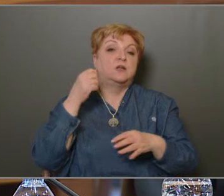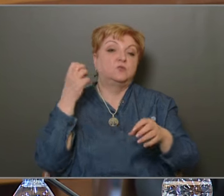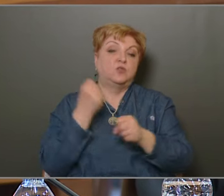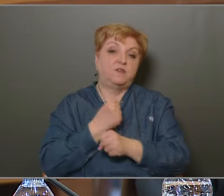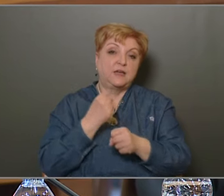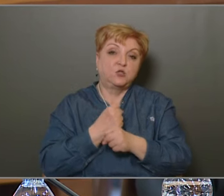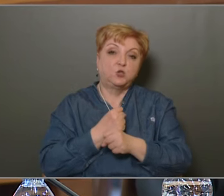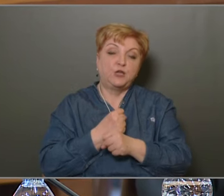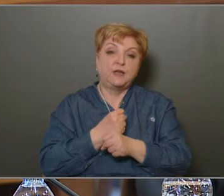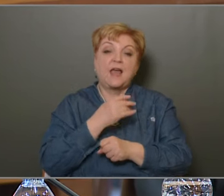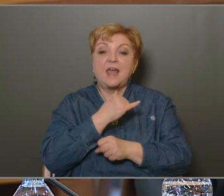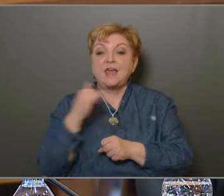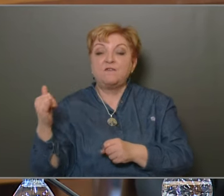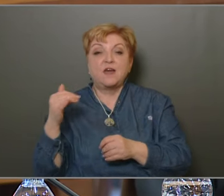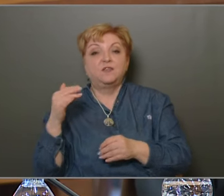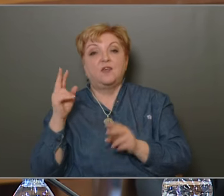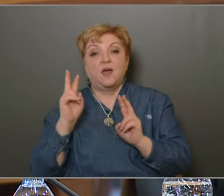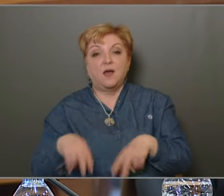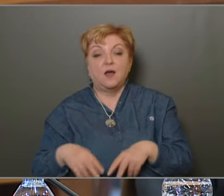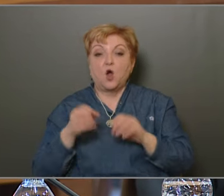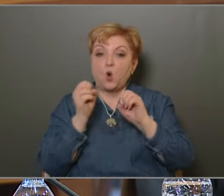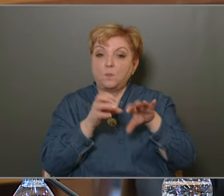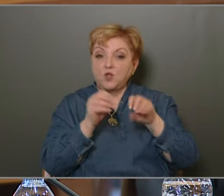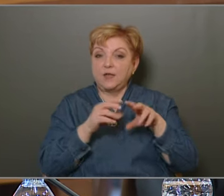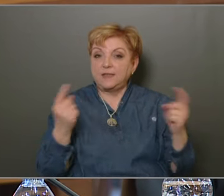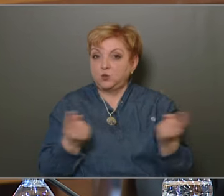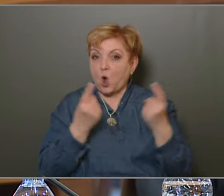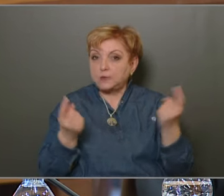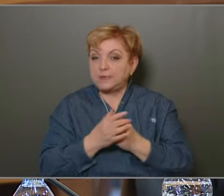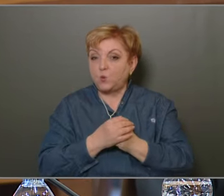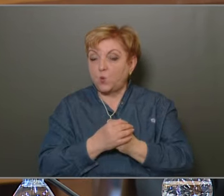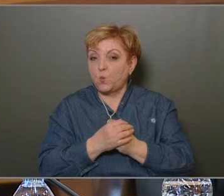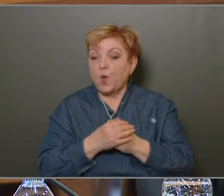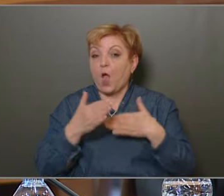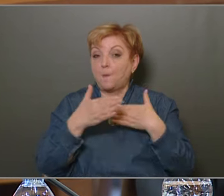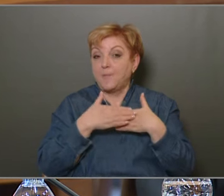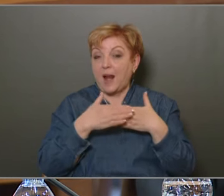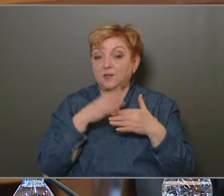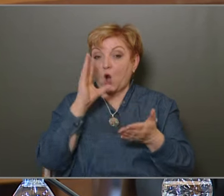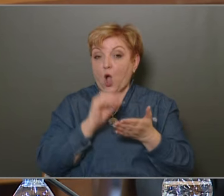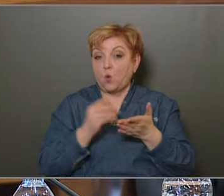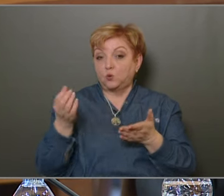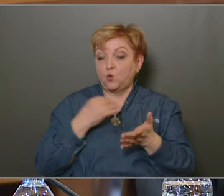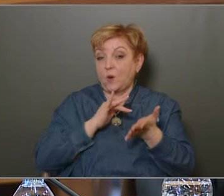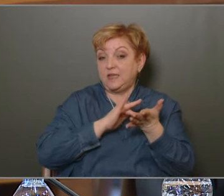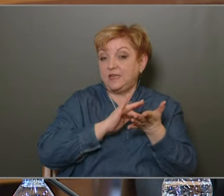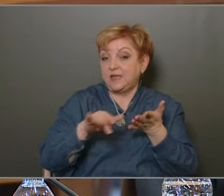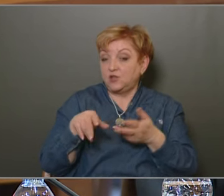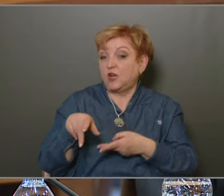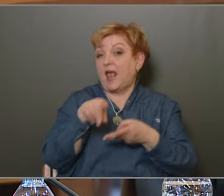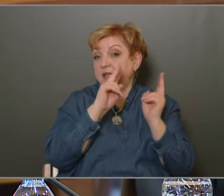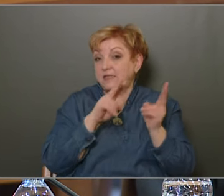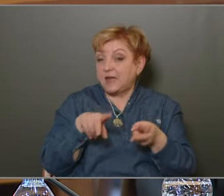tevékenységük az évente megvalósított lomtalanítási akció, amellett, hogy a lakóktól ingyenesen